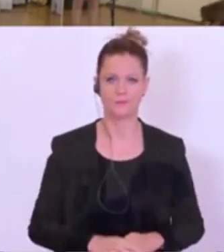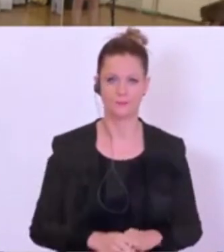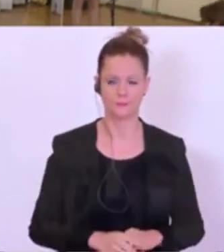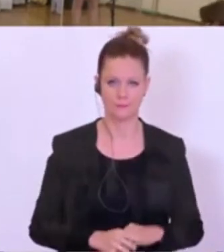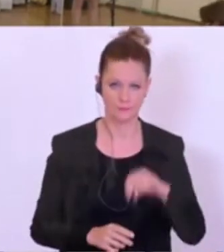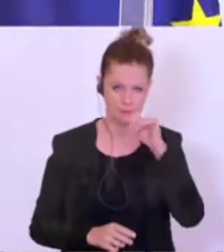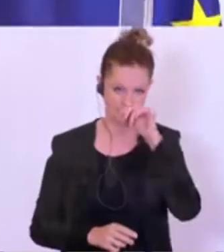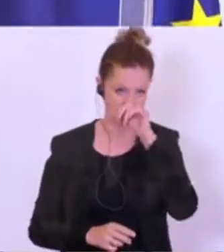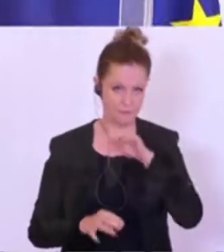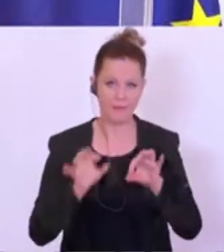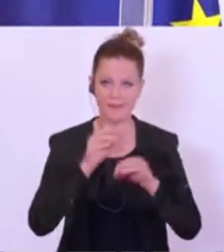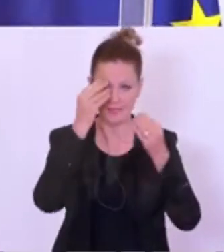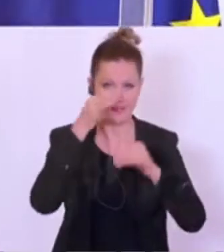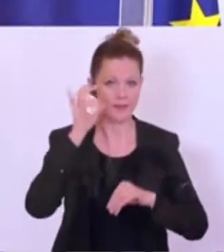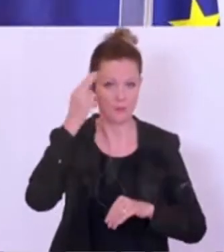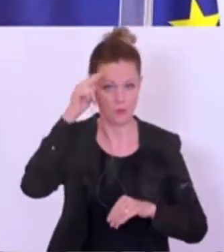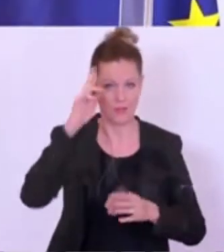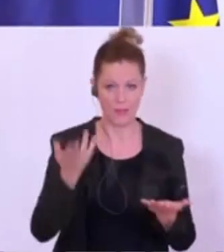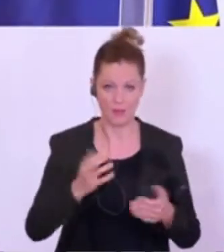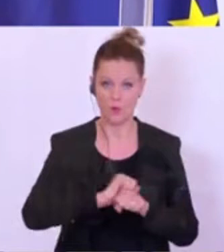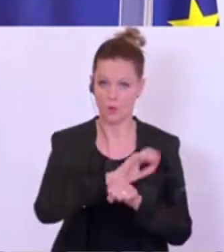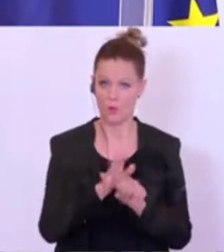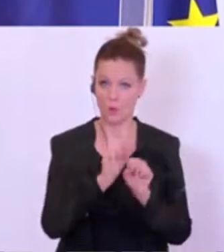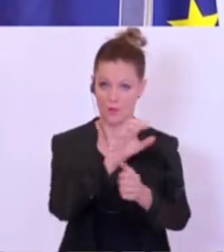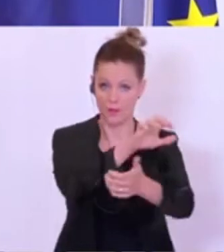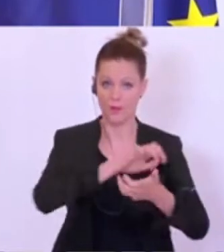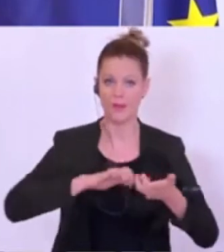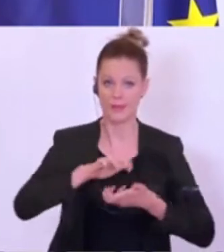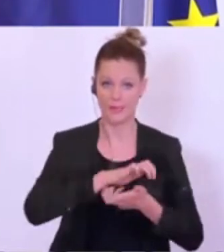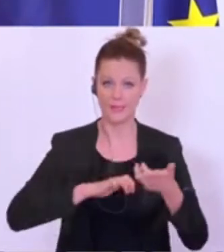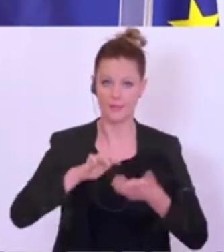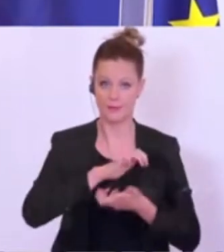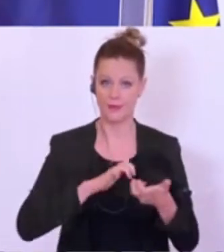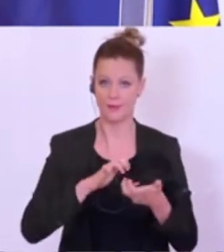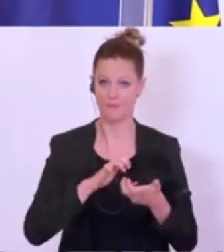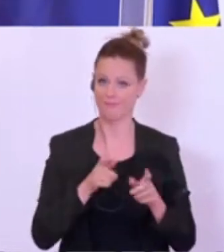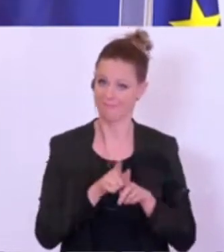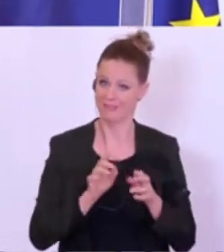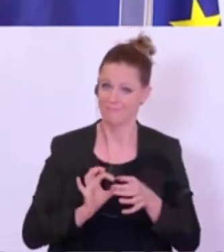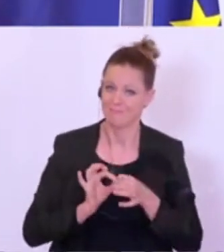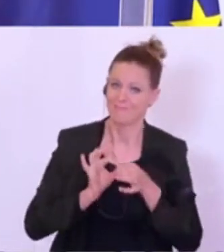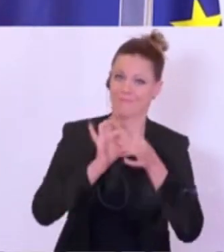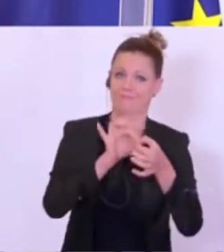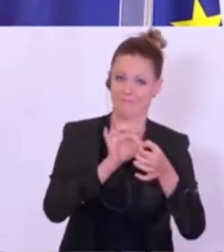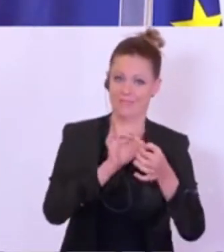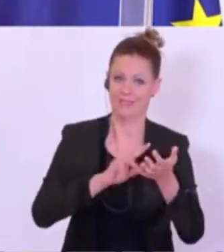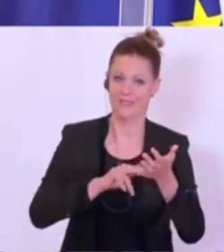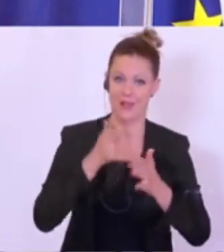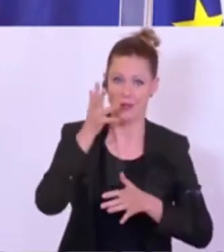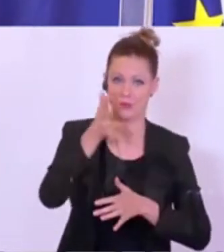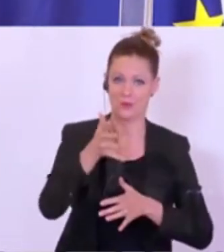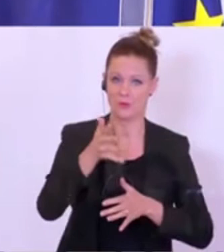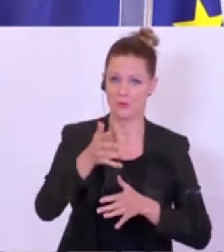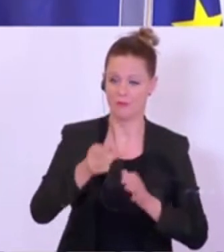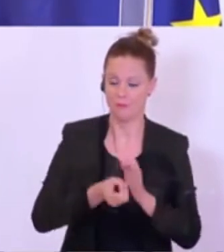geehrte Damen und Herren, die Corona-Krise hat uns in die digitale Zukunft gebeamt. Vor der Krise